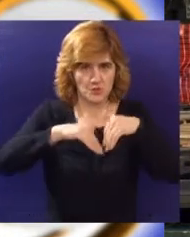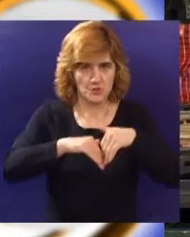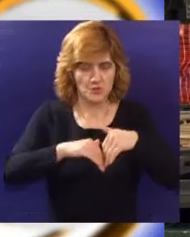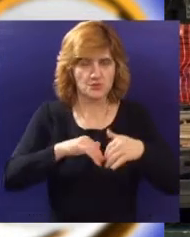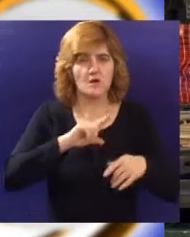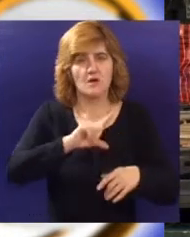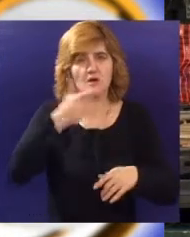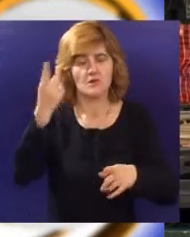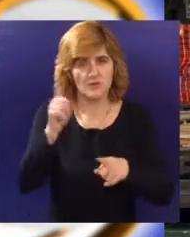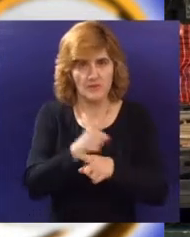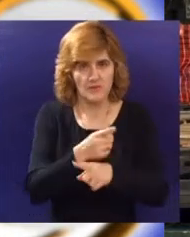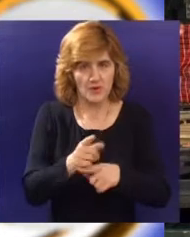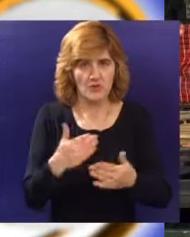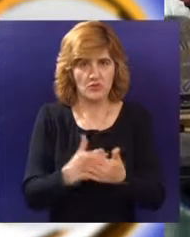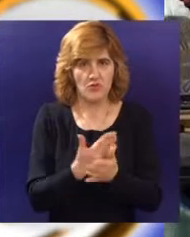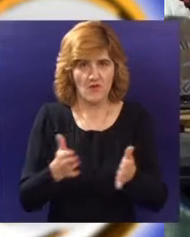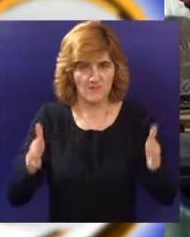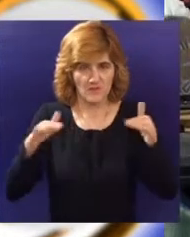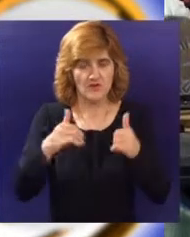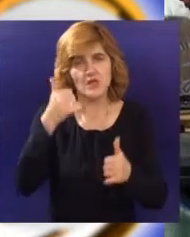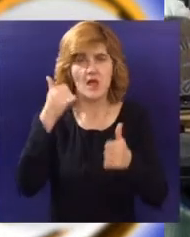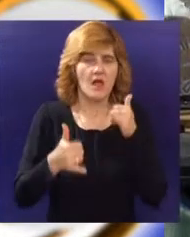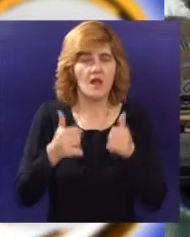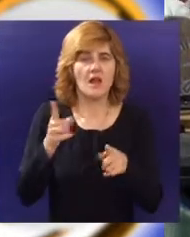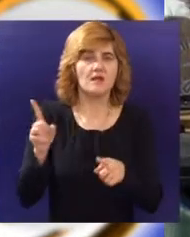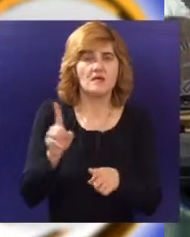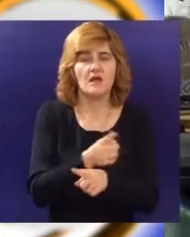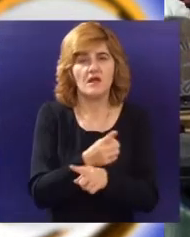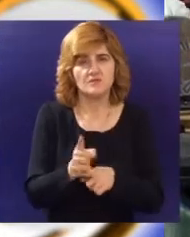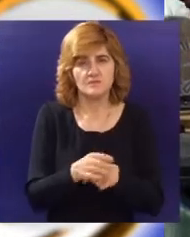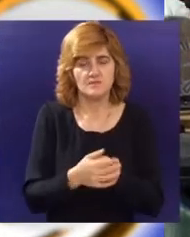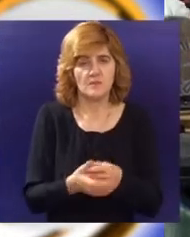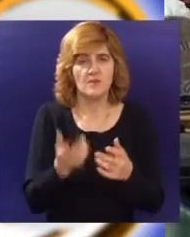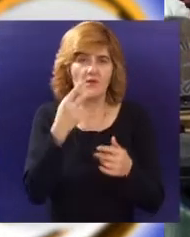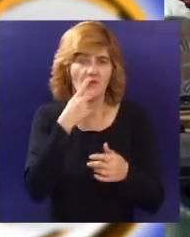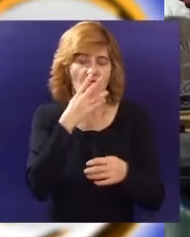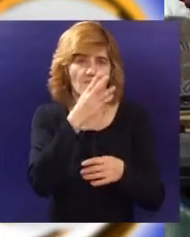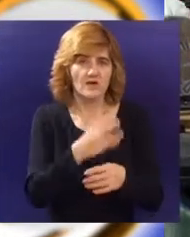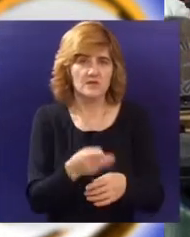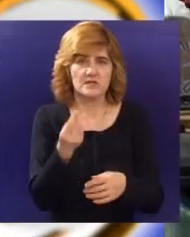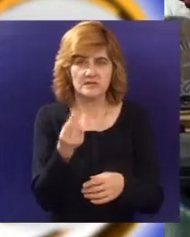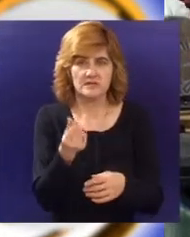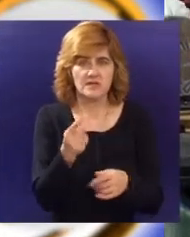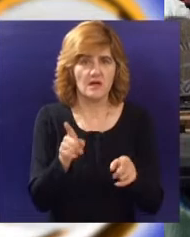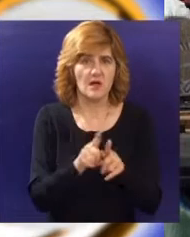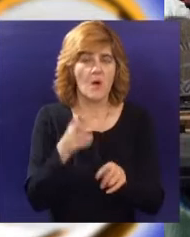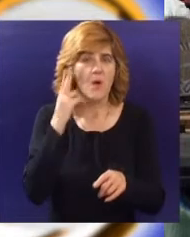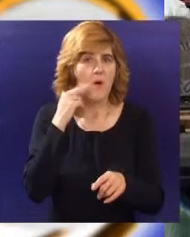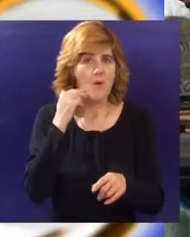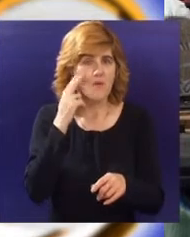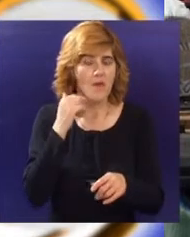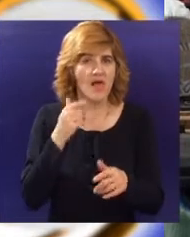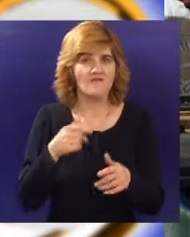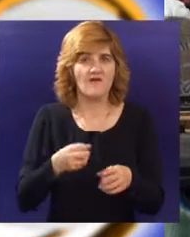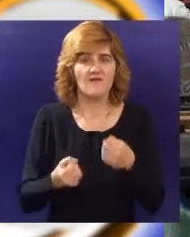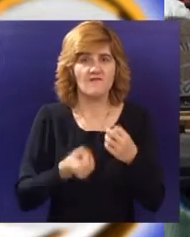neka jeftinija i održivija nova fontana, ili će biti rekonstruisana, a to, ako uzmemo nezvaničnu cenu plave fontane od milion tadašnjih